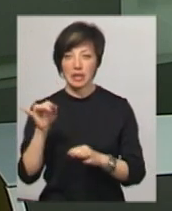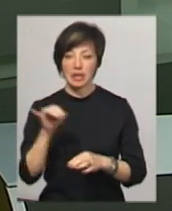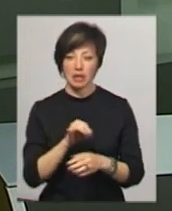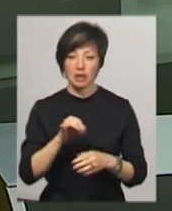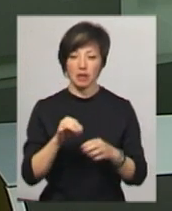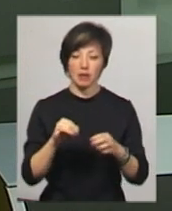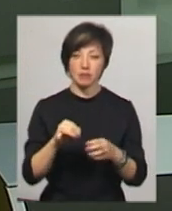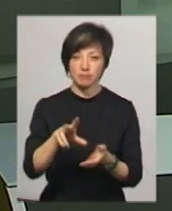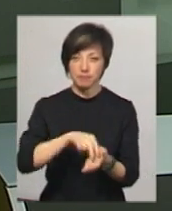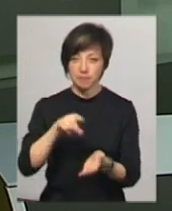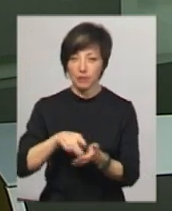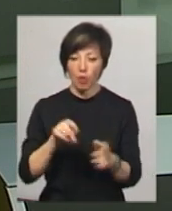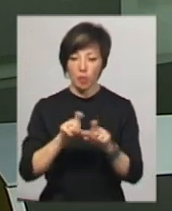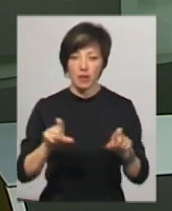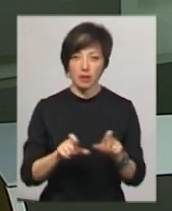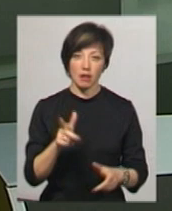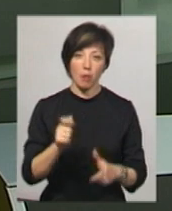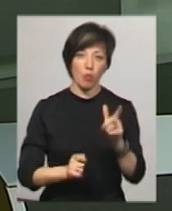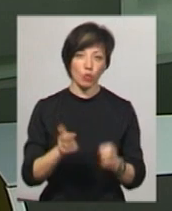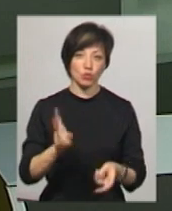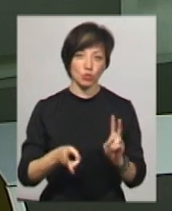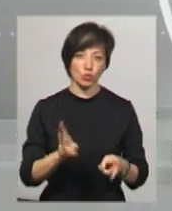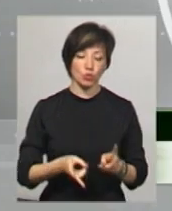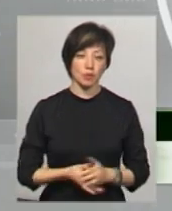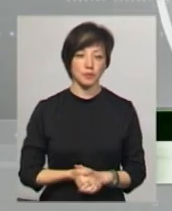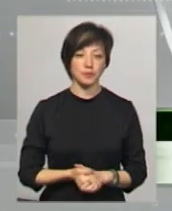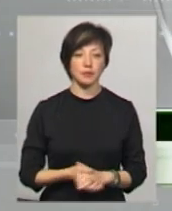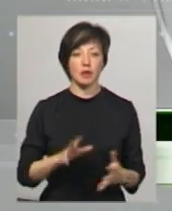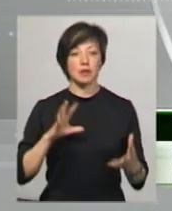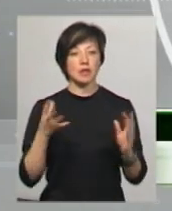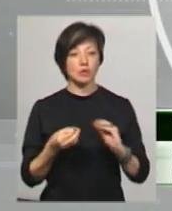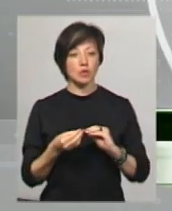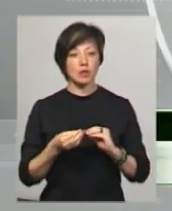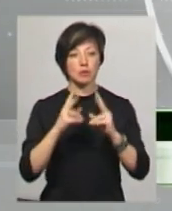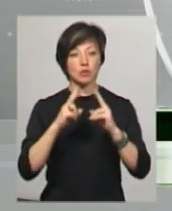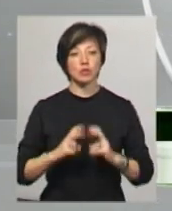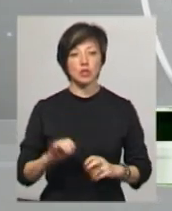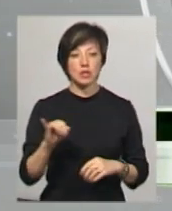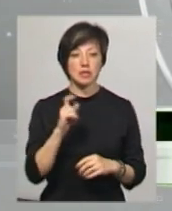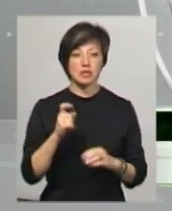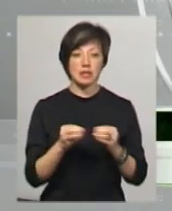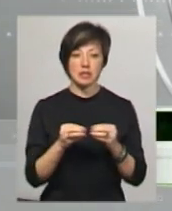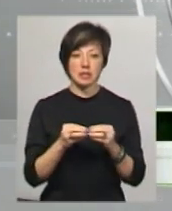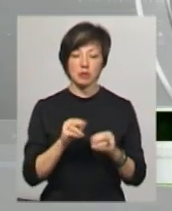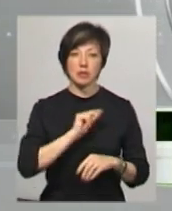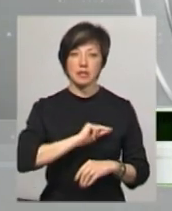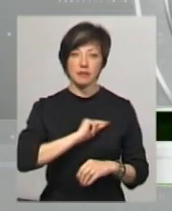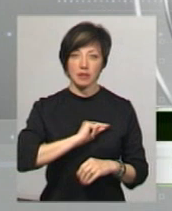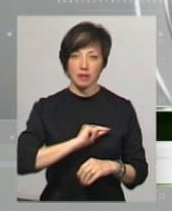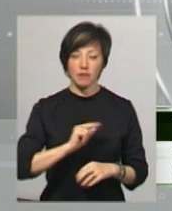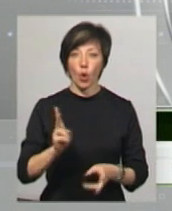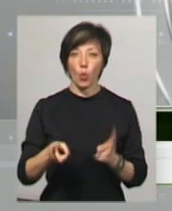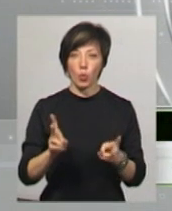змиви з об'єктів, розташованих на молочній кухні. За результатами досліджень, із десяти працівників